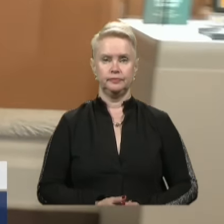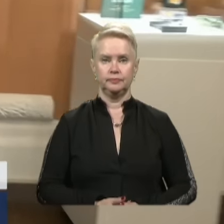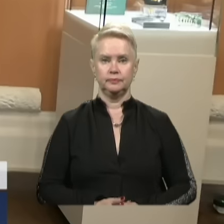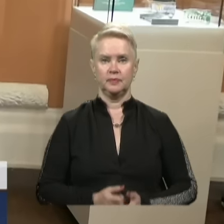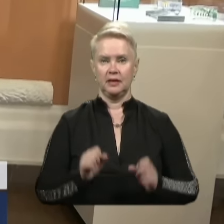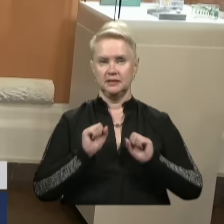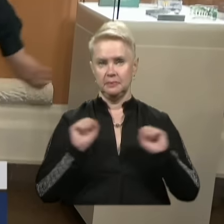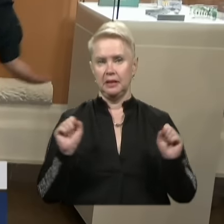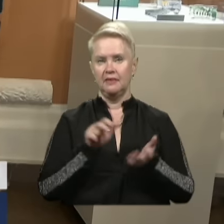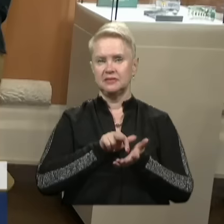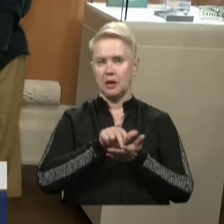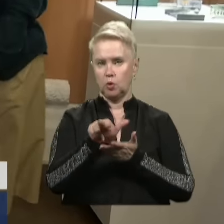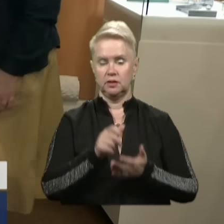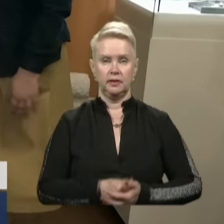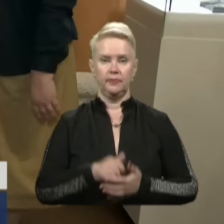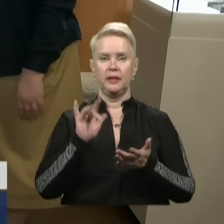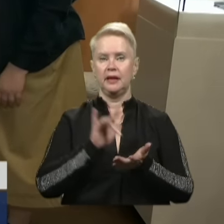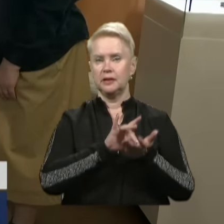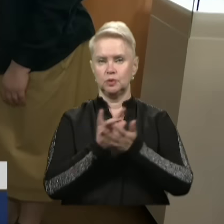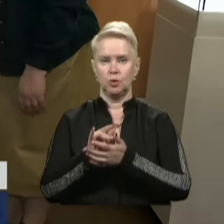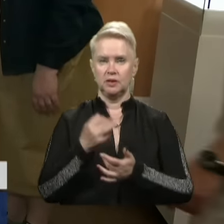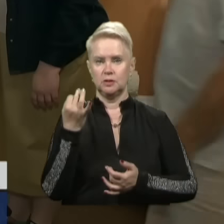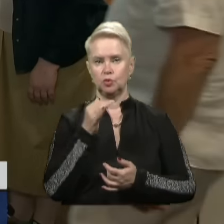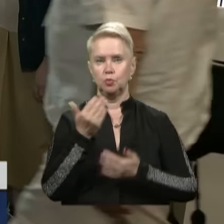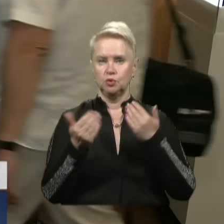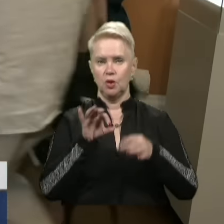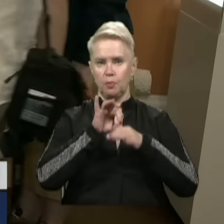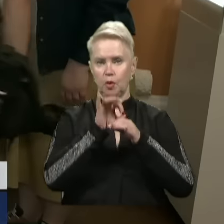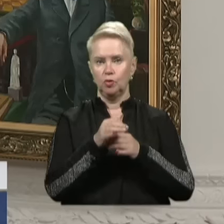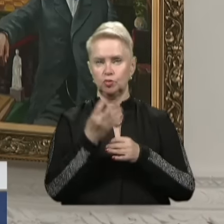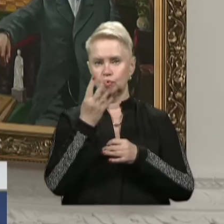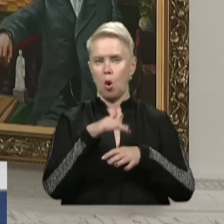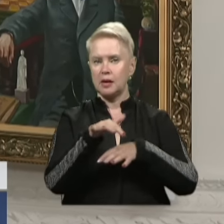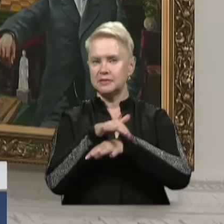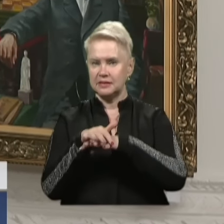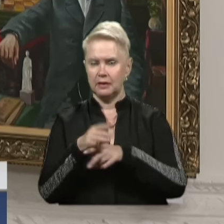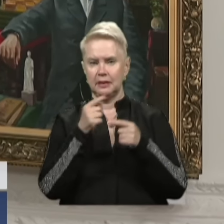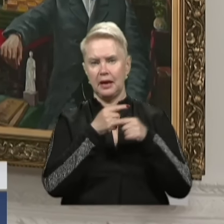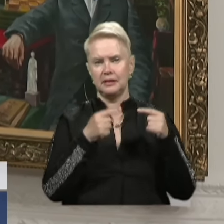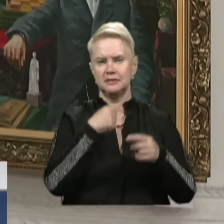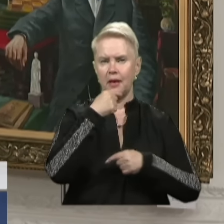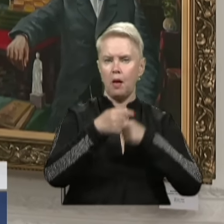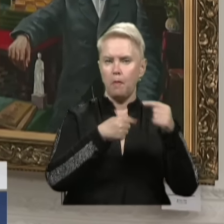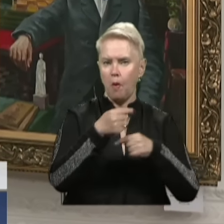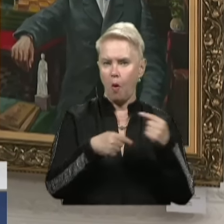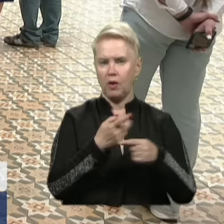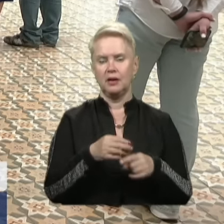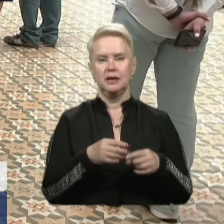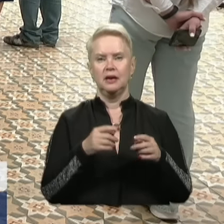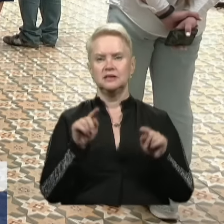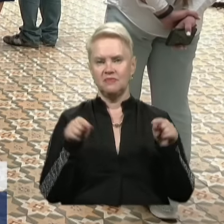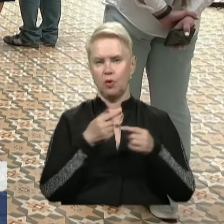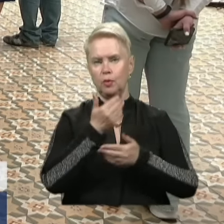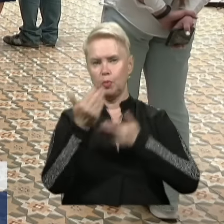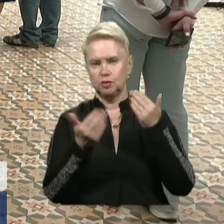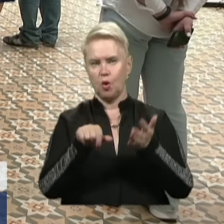Сміними заходити, будь ласка. Екскурсії в історичному музеї проводили у чотирьох залах. Там про різні епохи, з якими пов'язане як створення